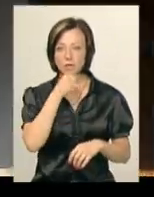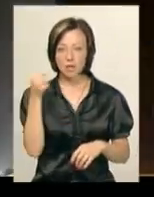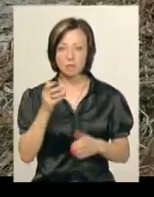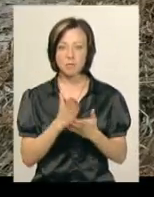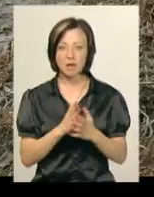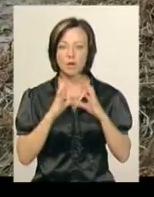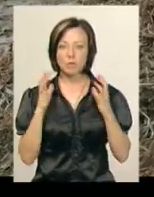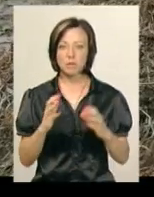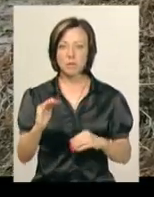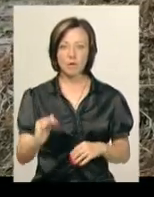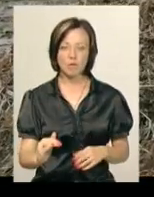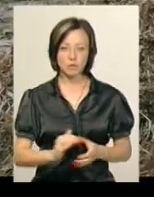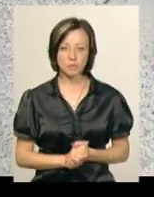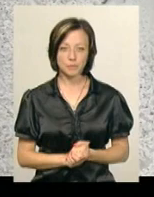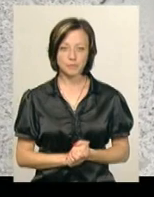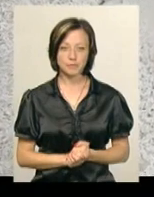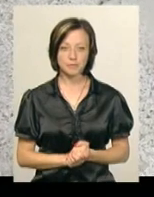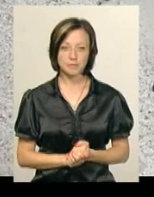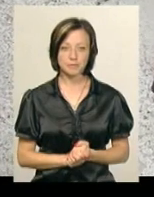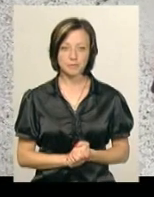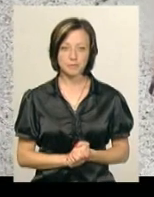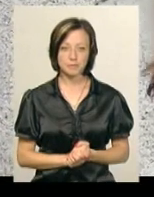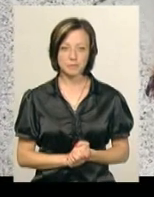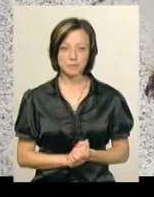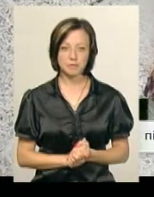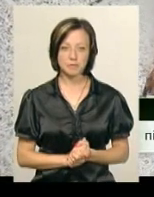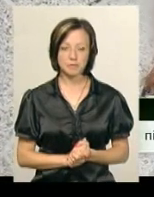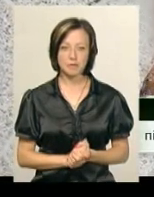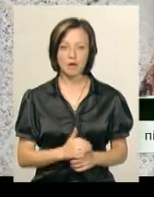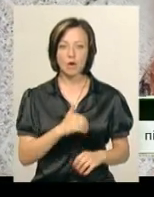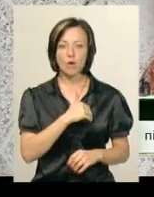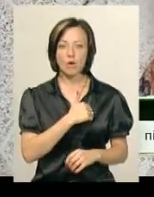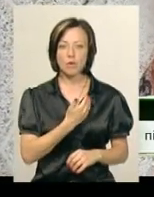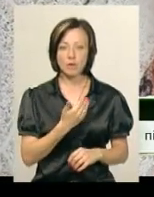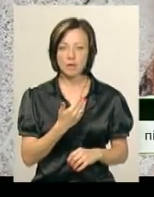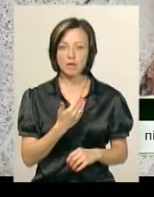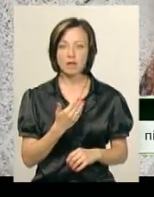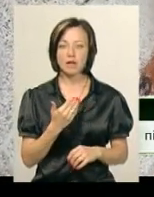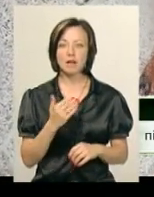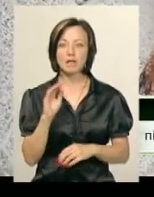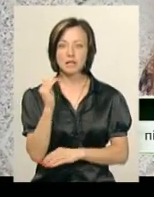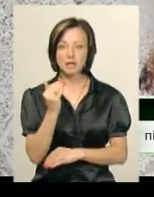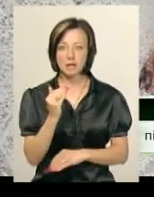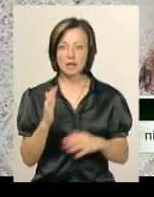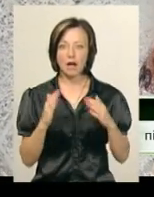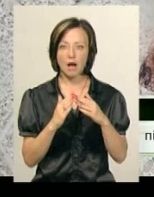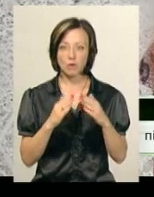гроші на утримання наймолодшого. «Хтіла дитині хату купити, на нього перевезти, малого, купити все, щоб